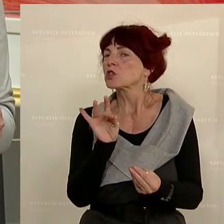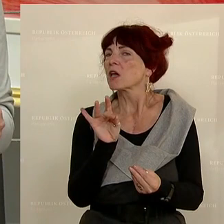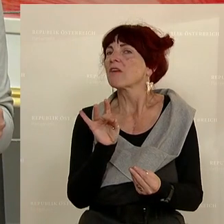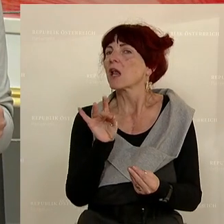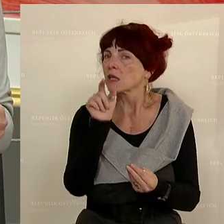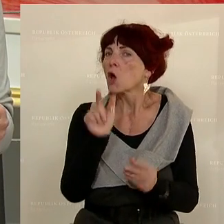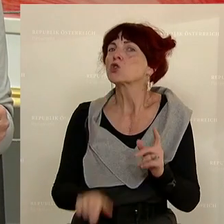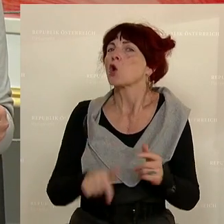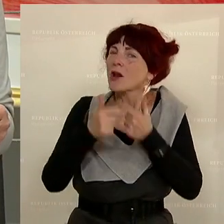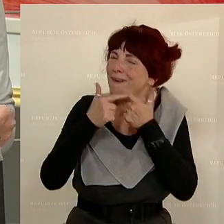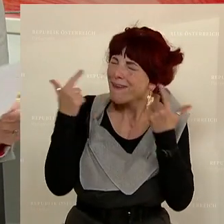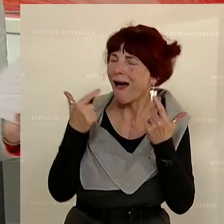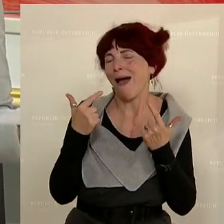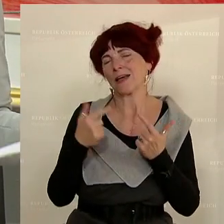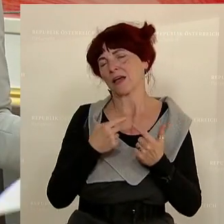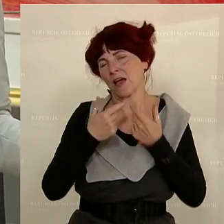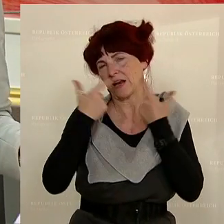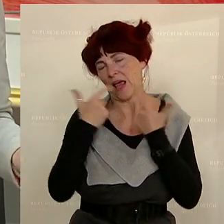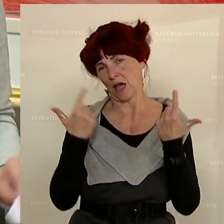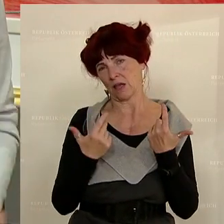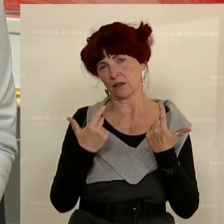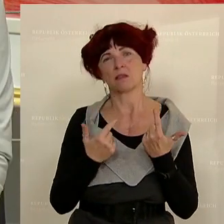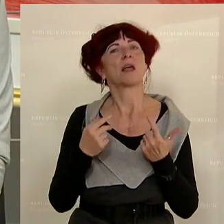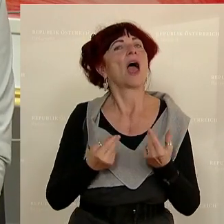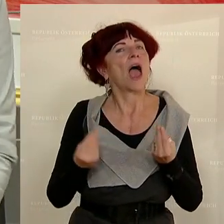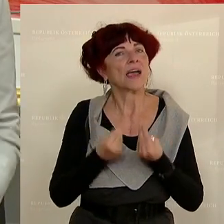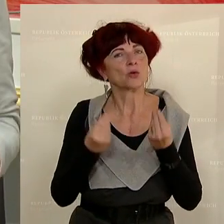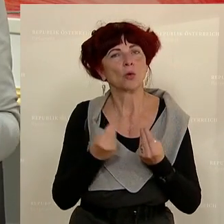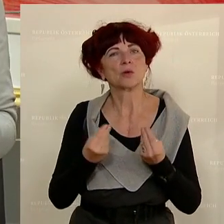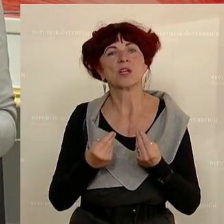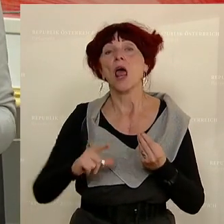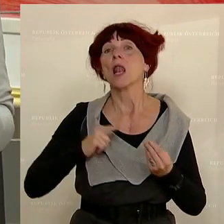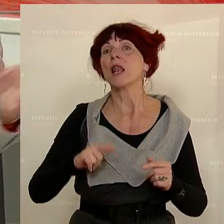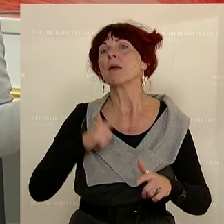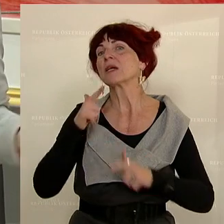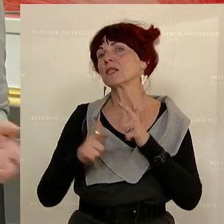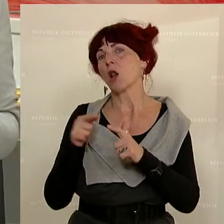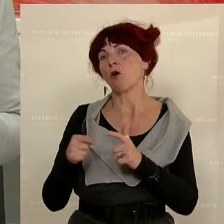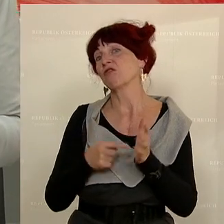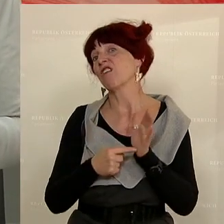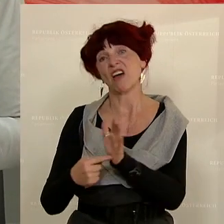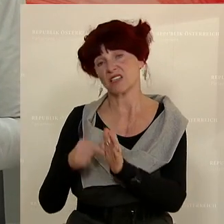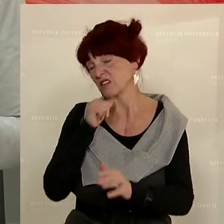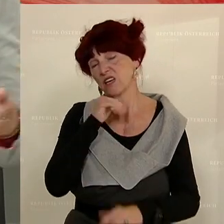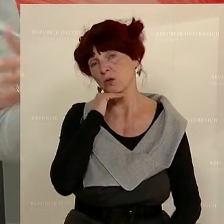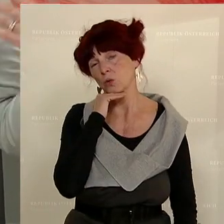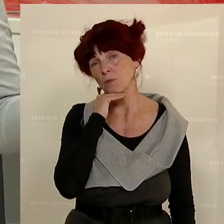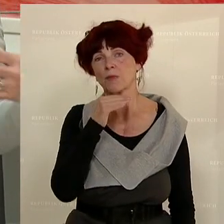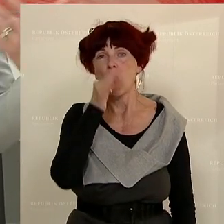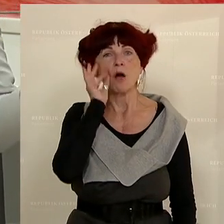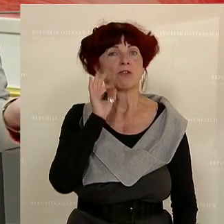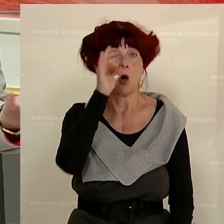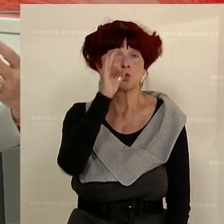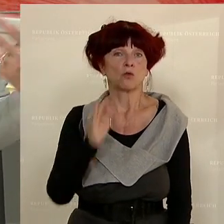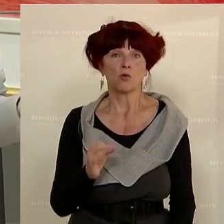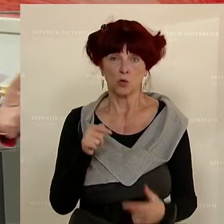persönlichen und fachlichen Eignung. Der Verweis auf den Lebenslauf genügt nicht. Was die Frauenquote betraf, so